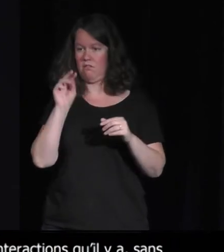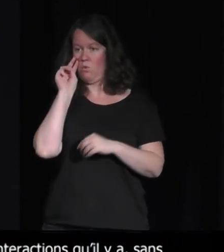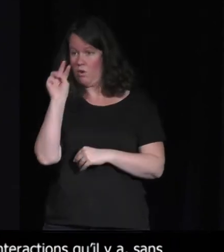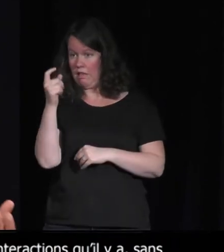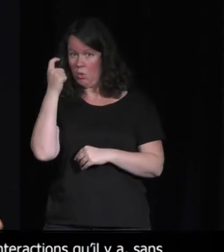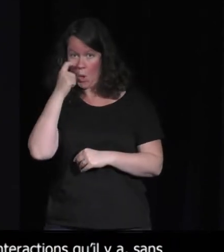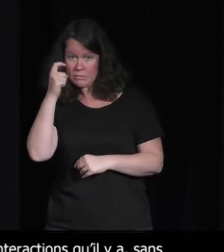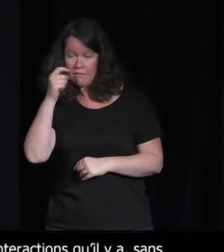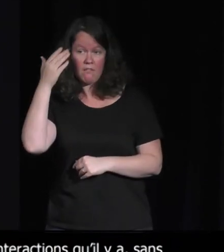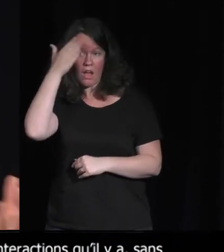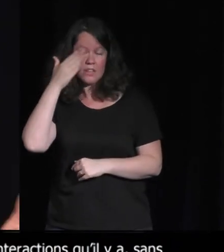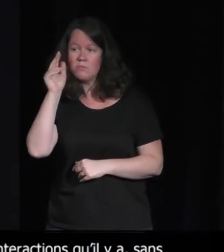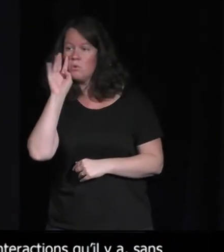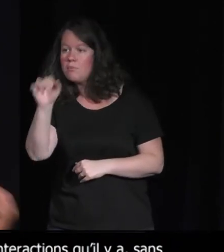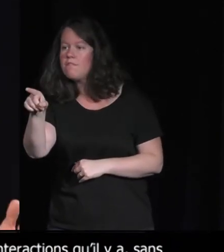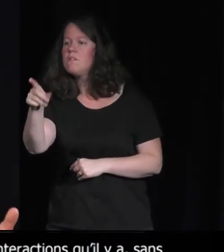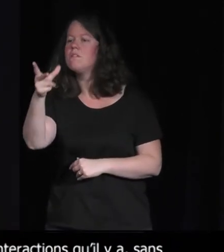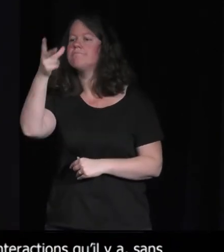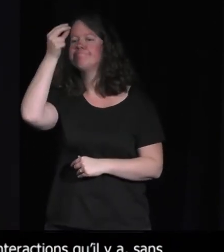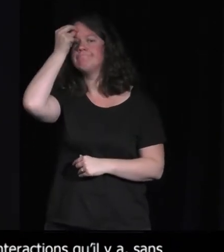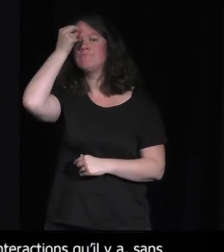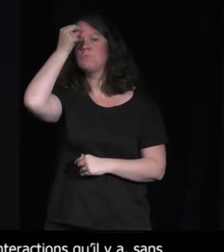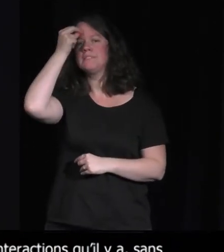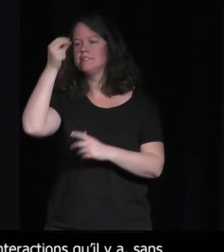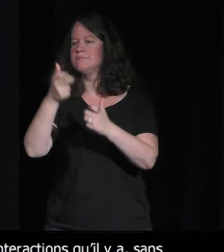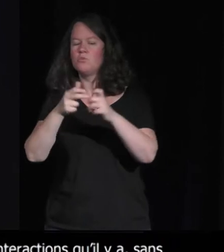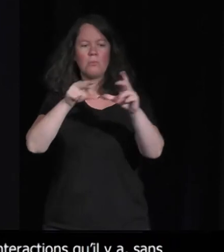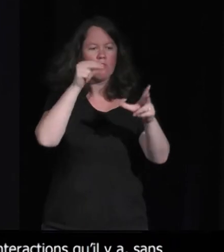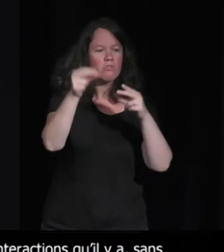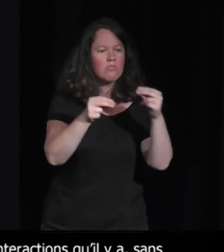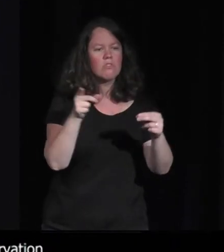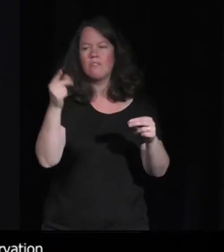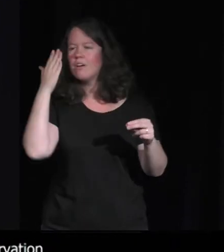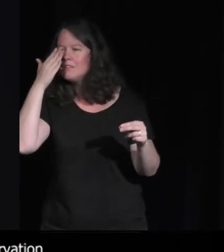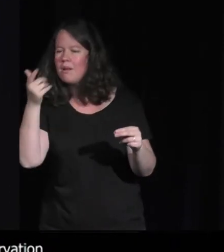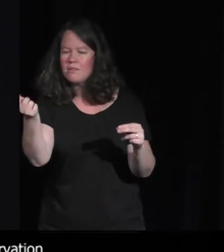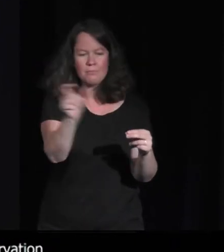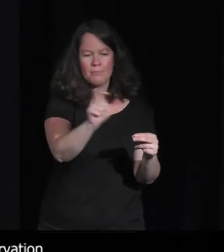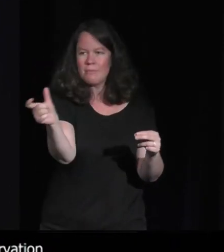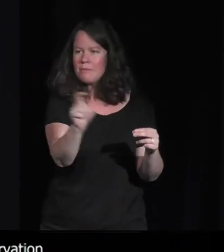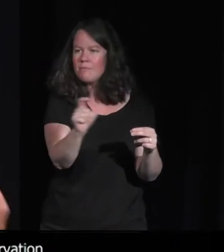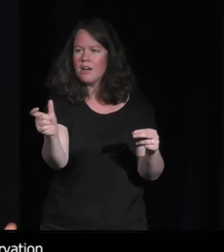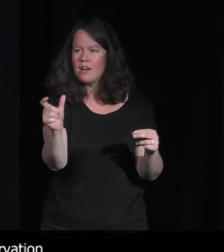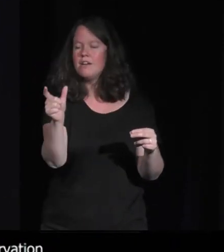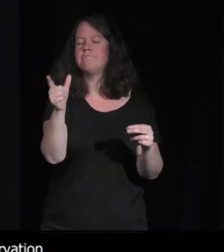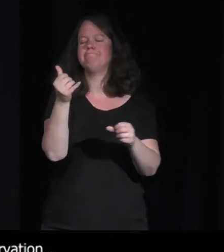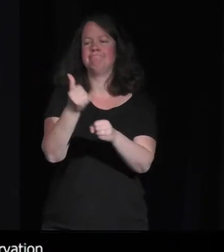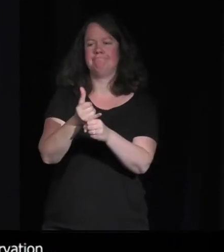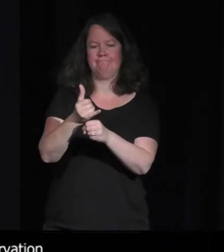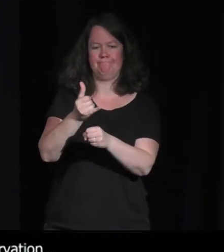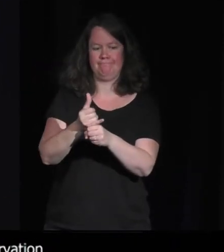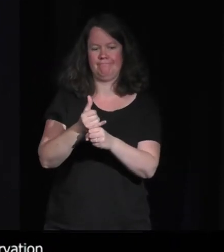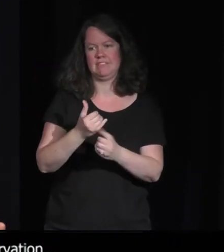ou des plantes, et on se dit, ok, ça fait ça, donc je vais pouvoir influencer...